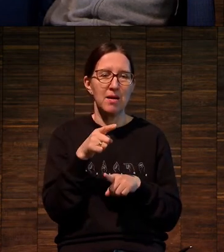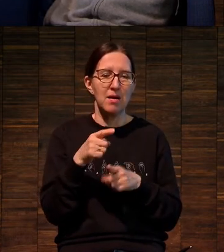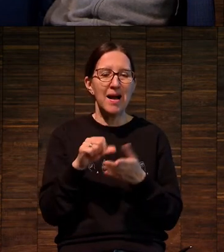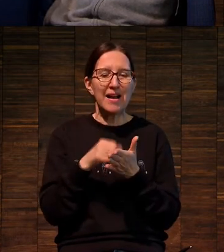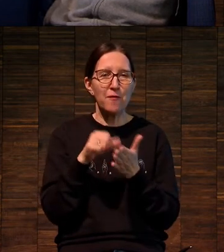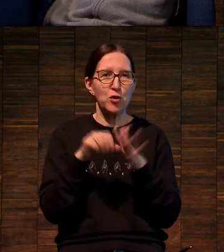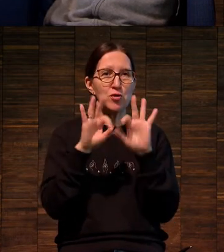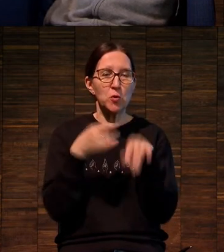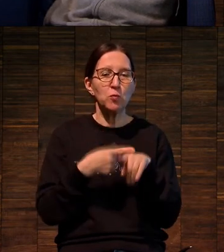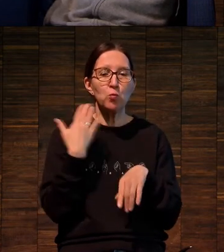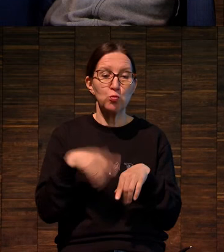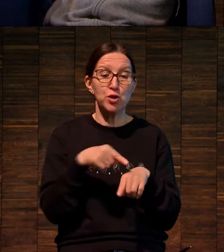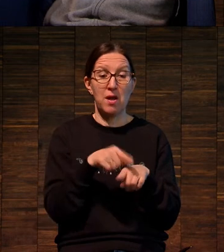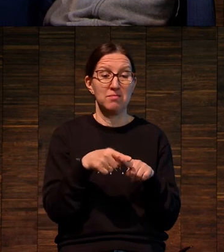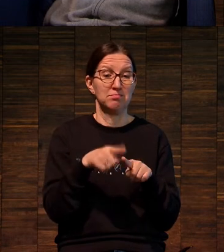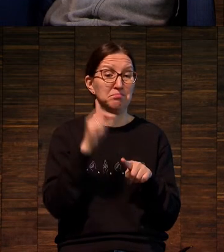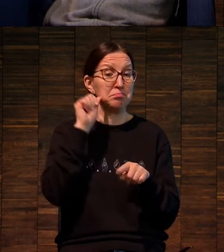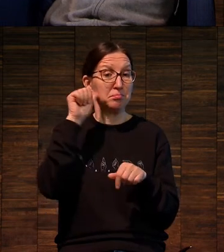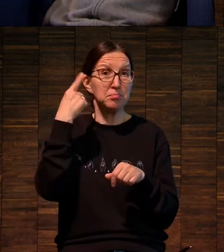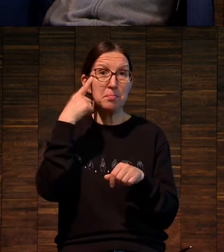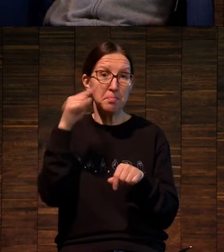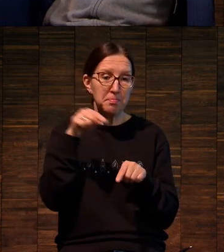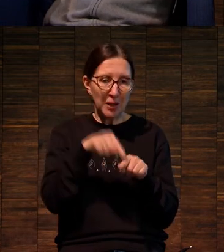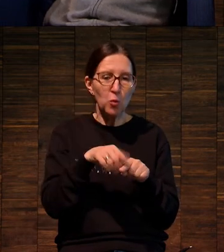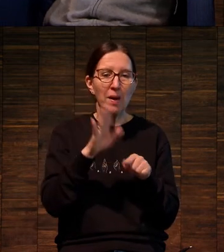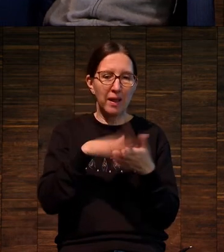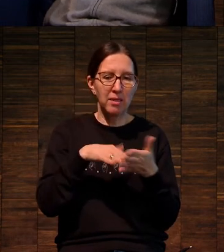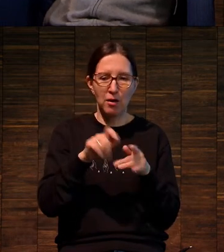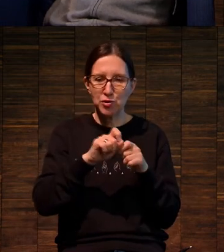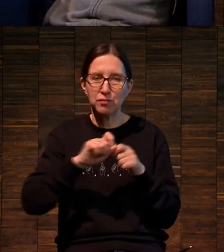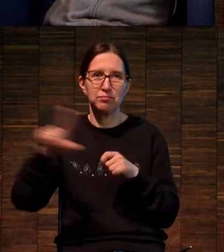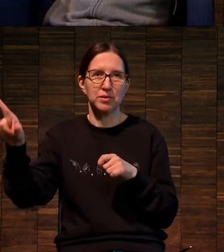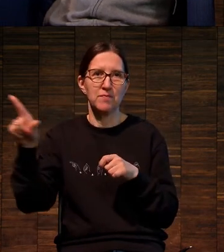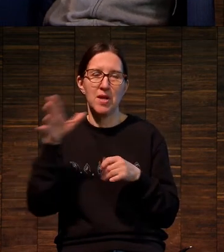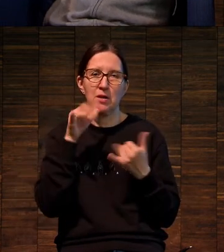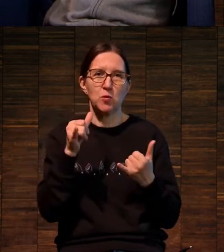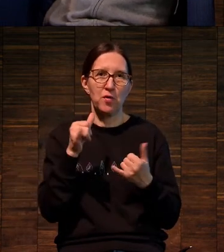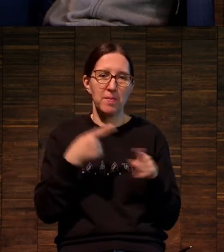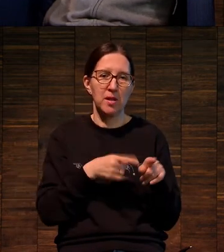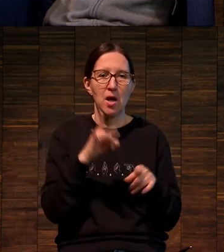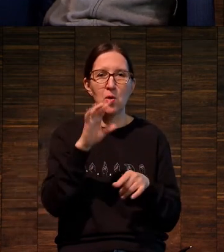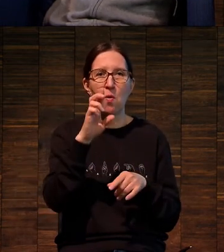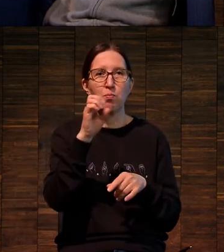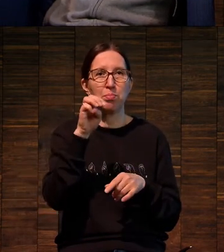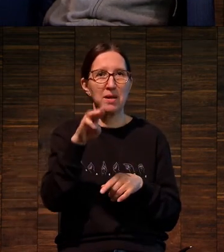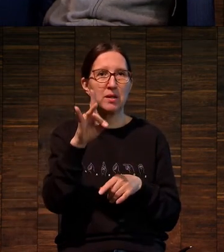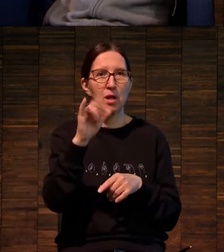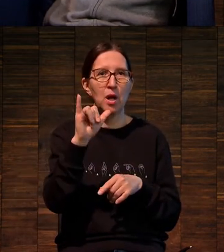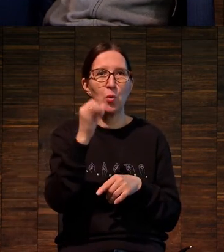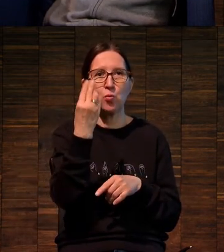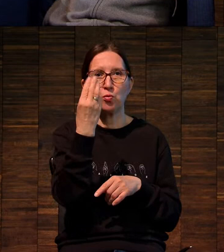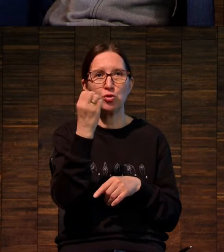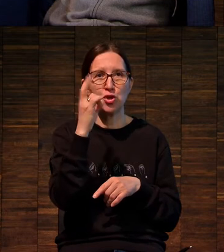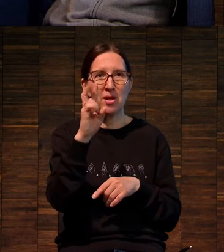которого идет отсчет современной печатной графики. Роберт Раушенберг, его